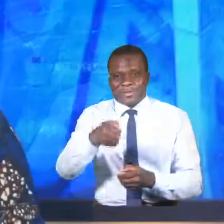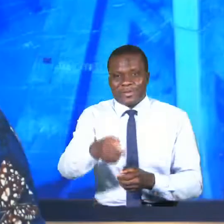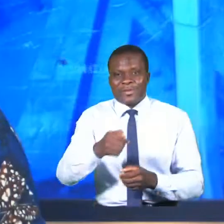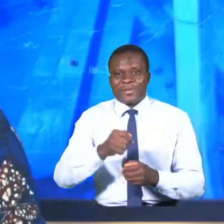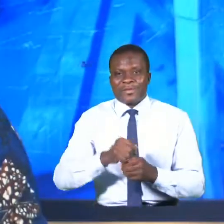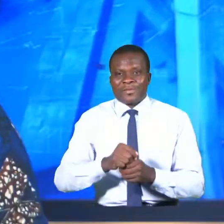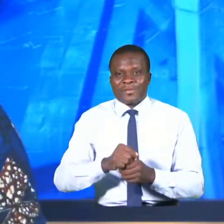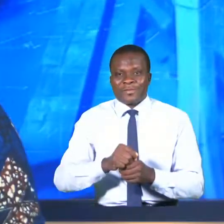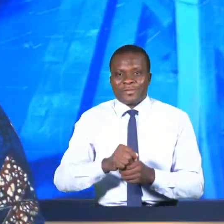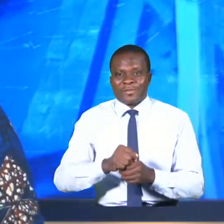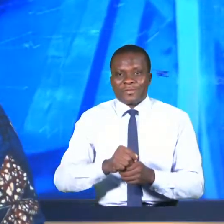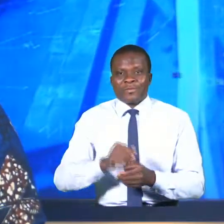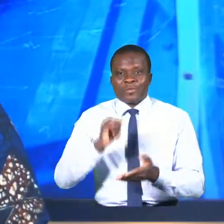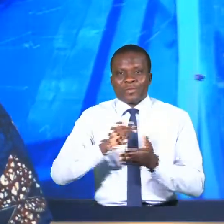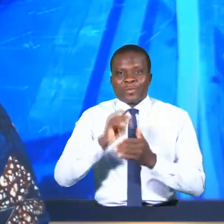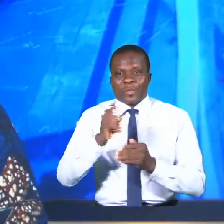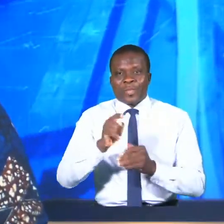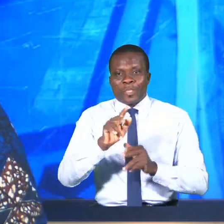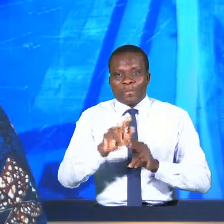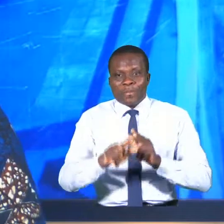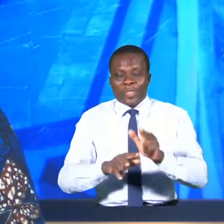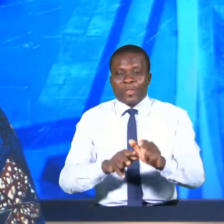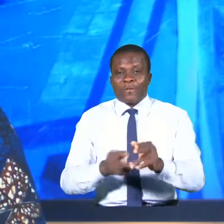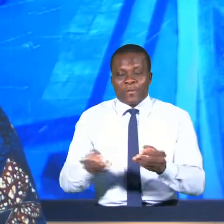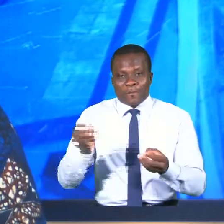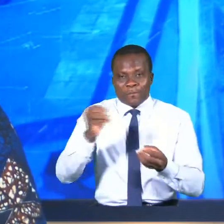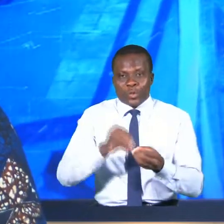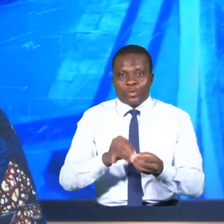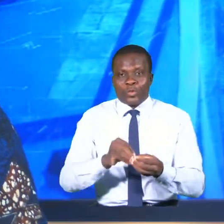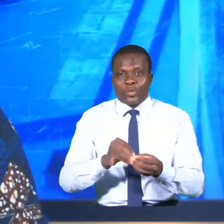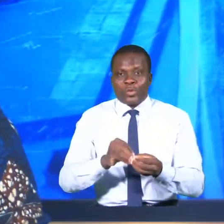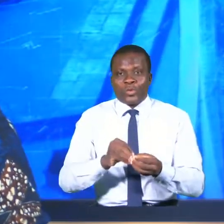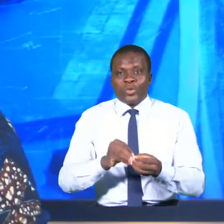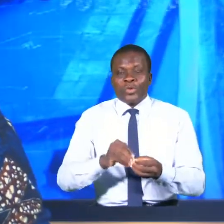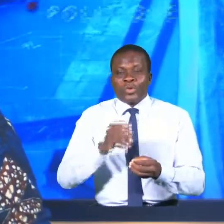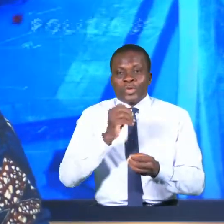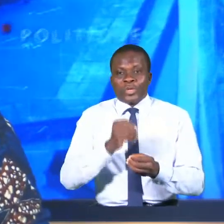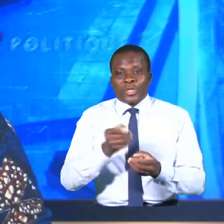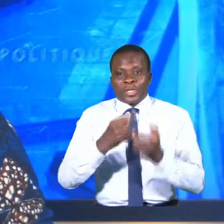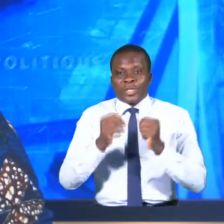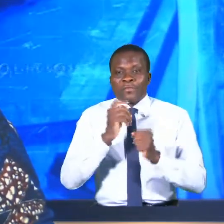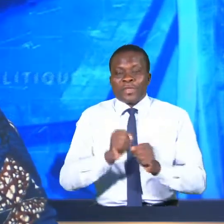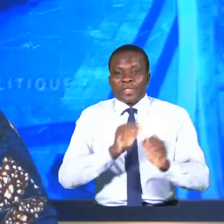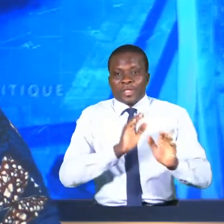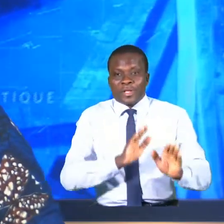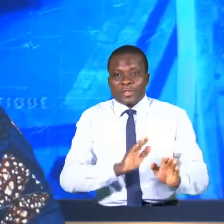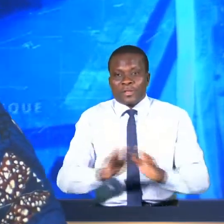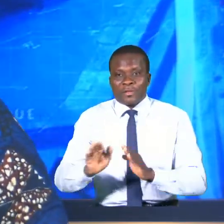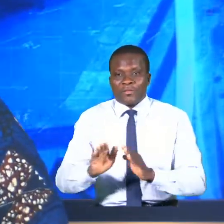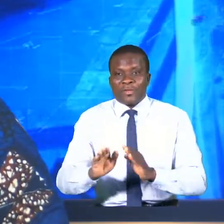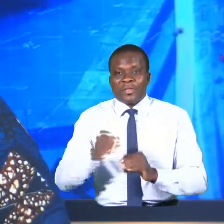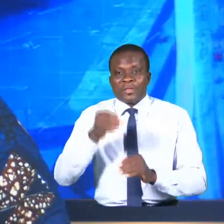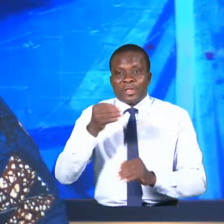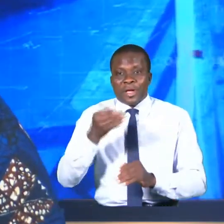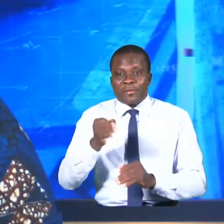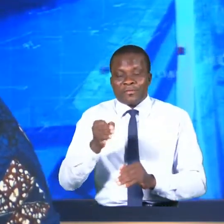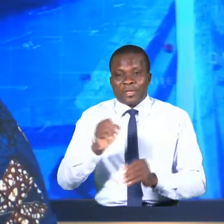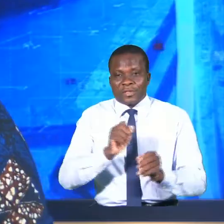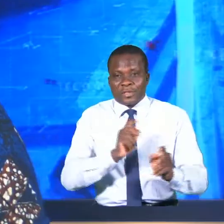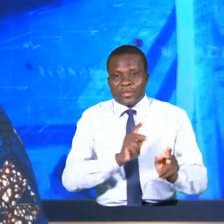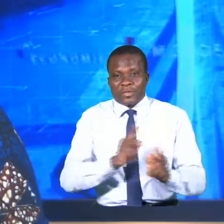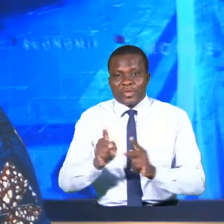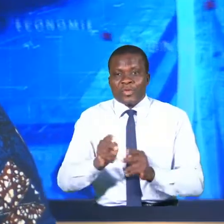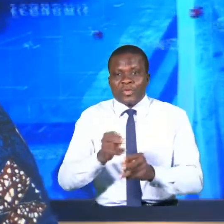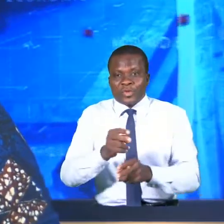C'est un pas de plus qui vient d'être franchi en France dans le processus de